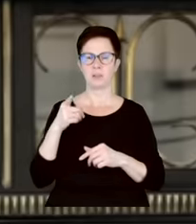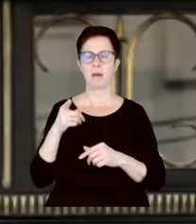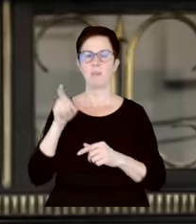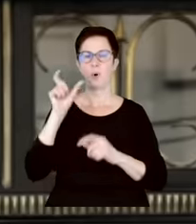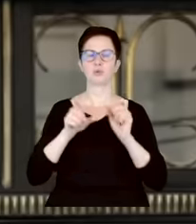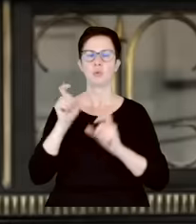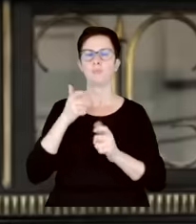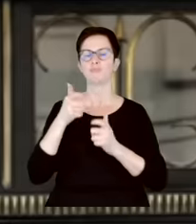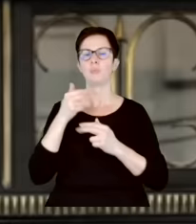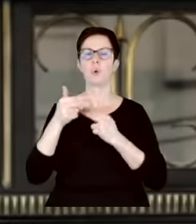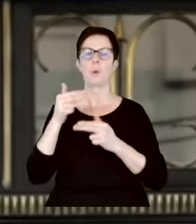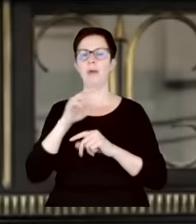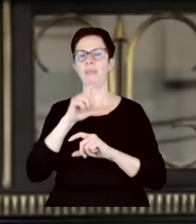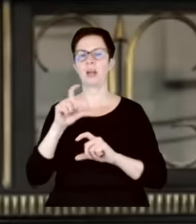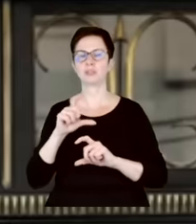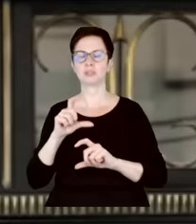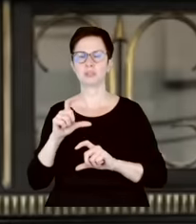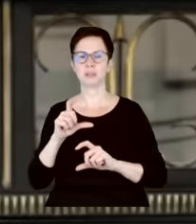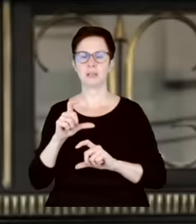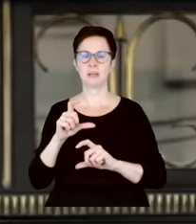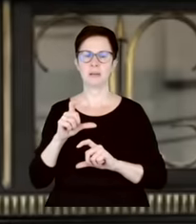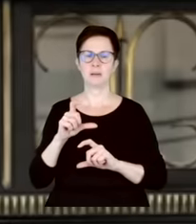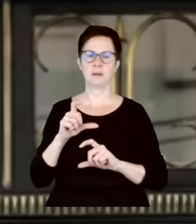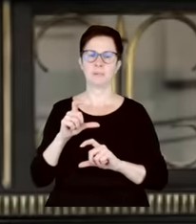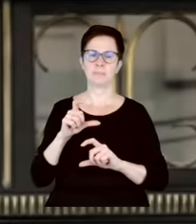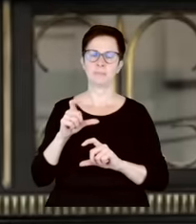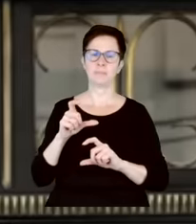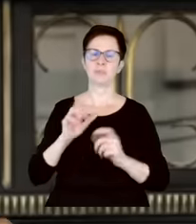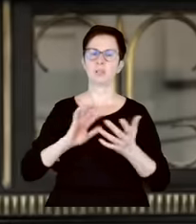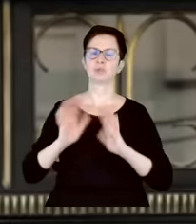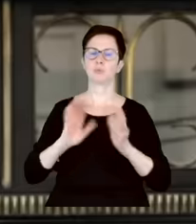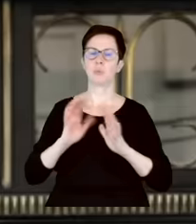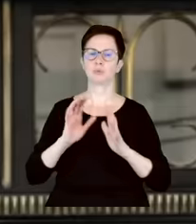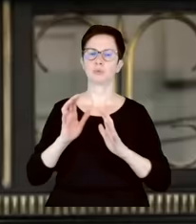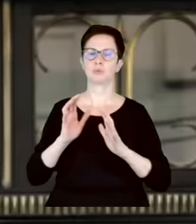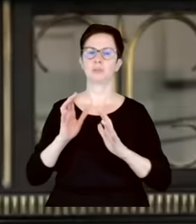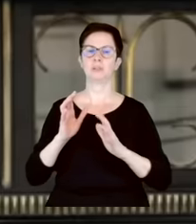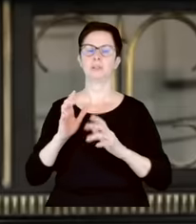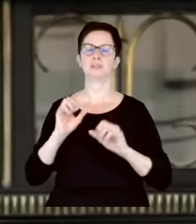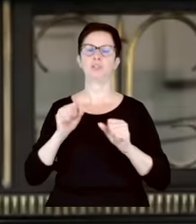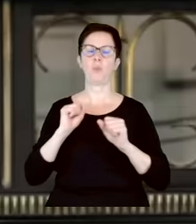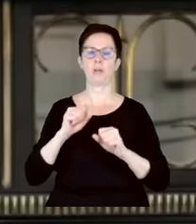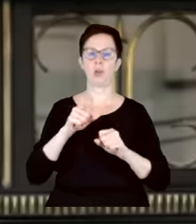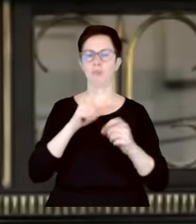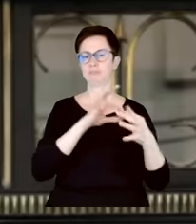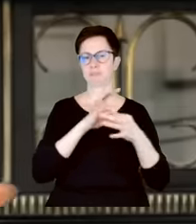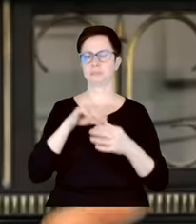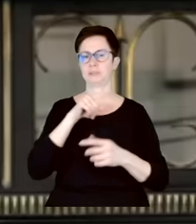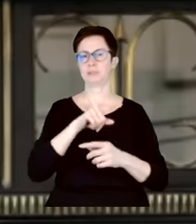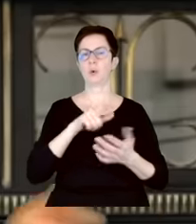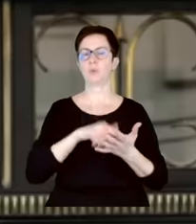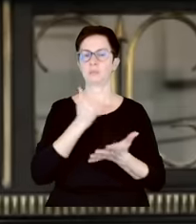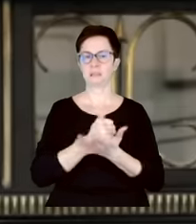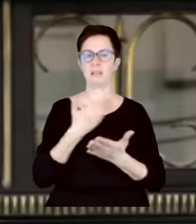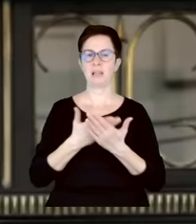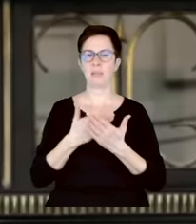tym, że jakby ustrój w sposób funkcjonowania reguluje ustawa. I tutaj w tym momencie, jak my żeśmy mówili, dlatego tą ustawę robimy,